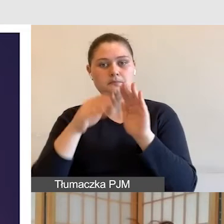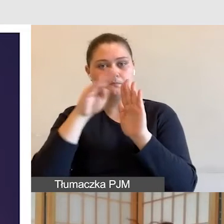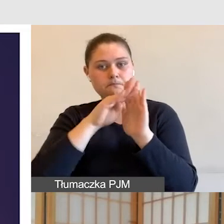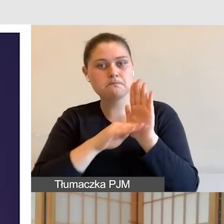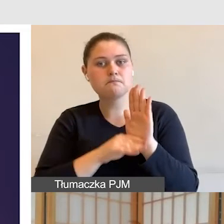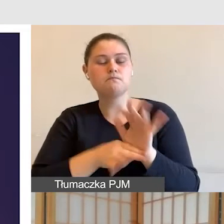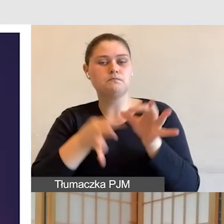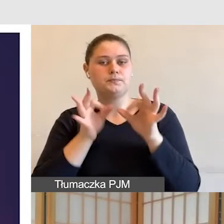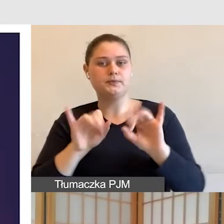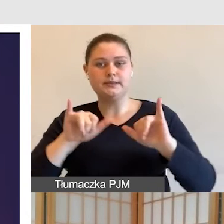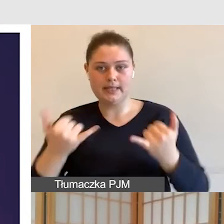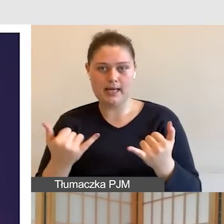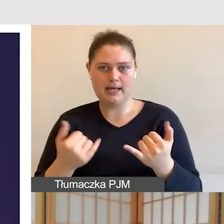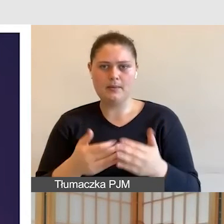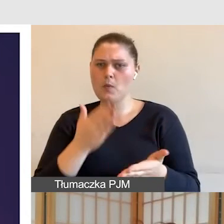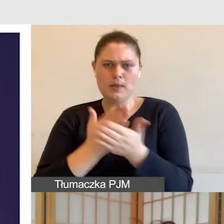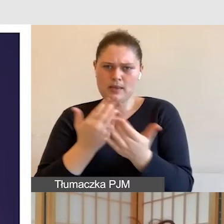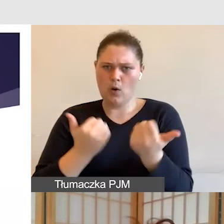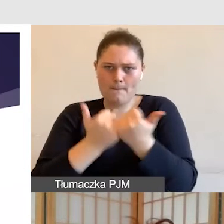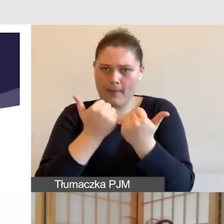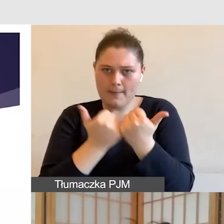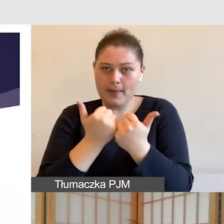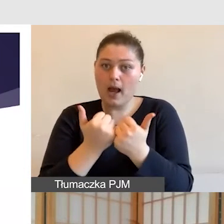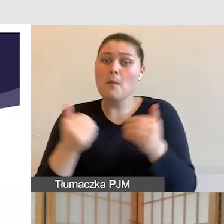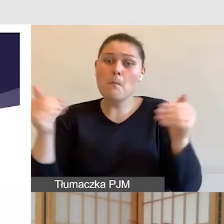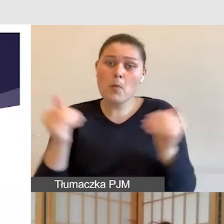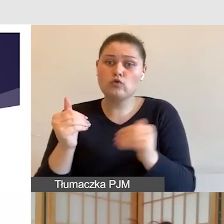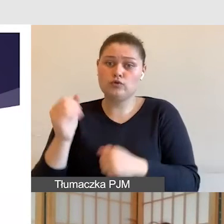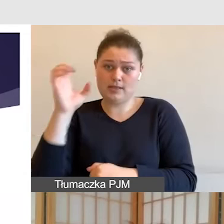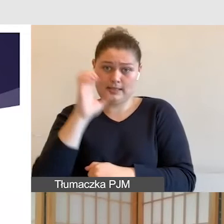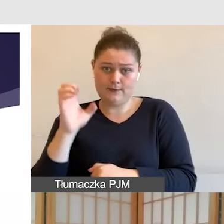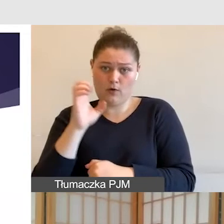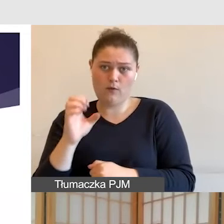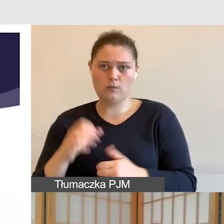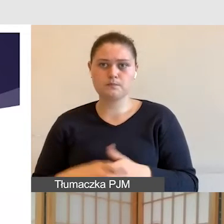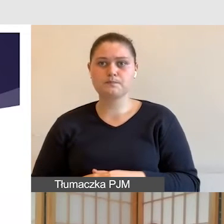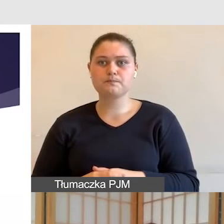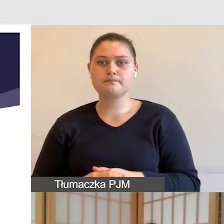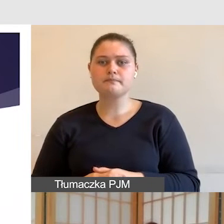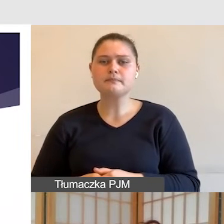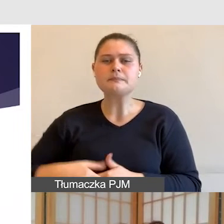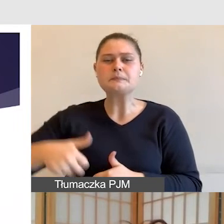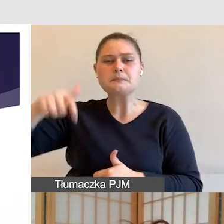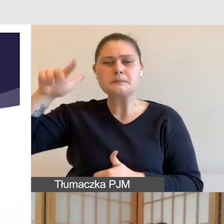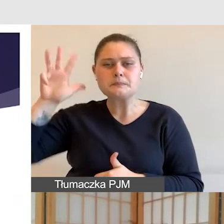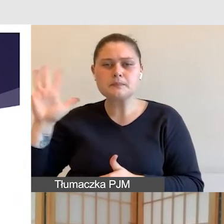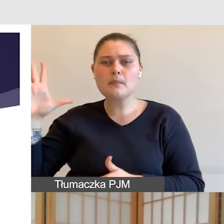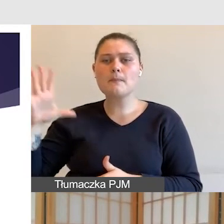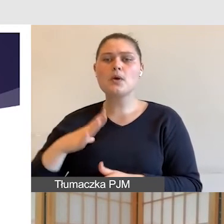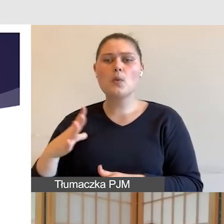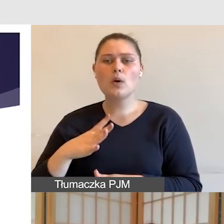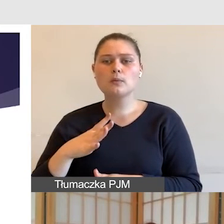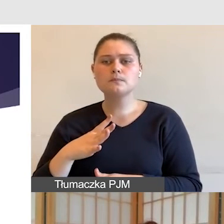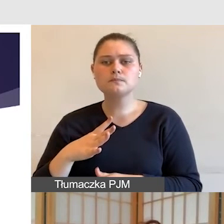papierowej, która jest zawieszona, ale również w formie cyfrowej. Kilka lat temu rozpoczęłam własny projekt